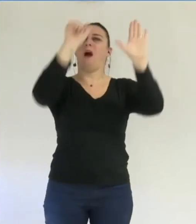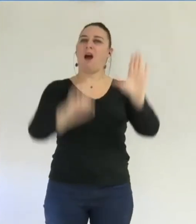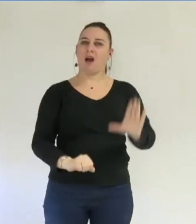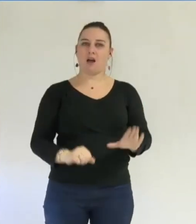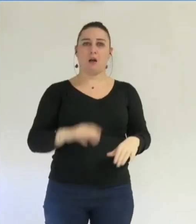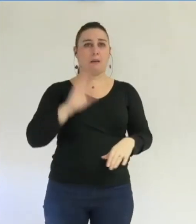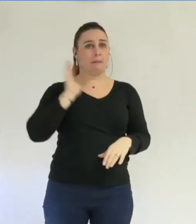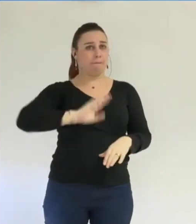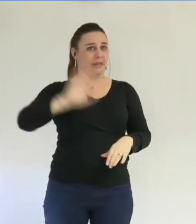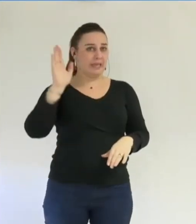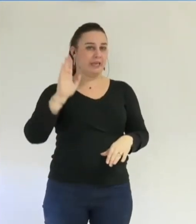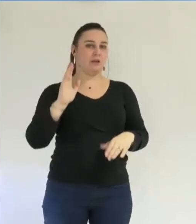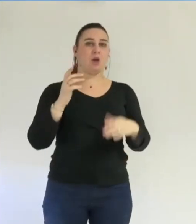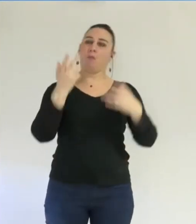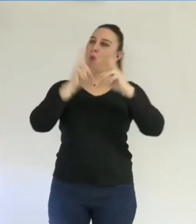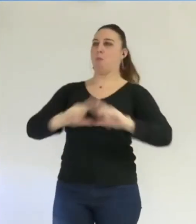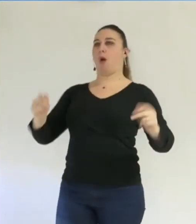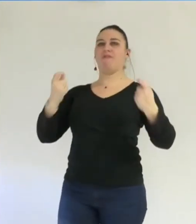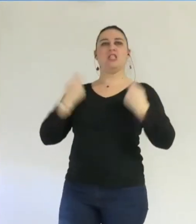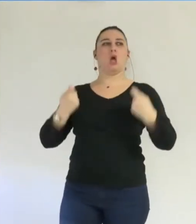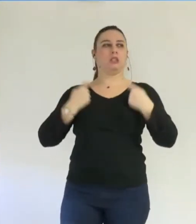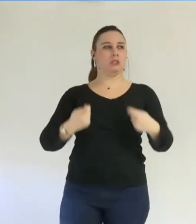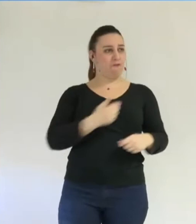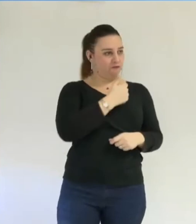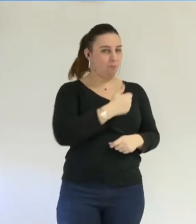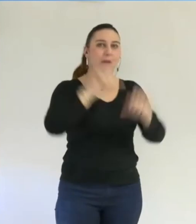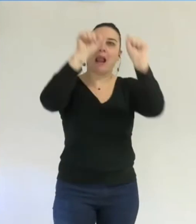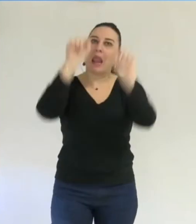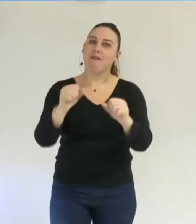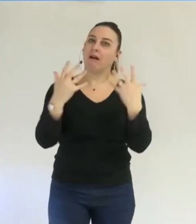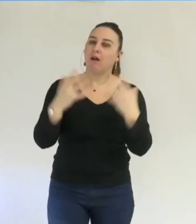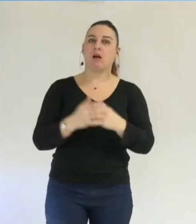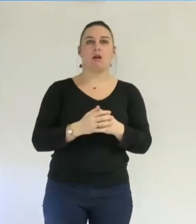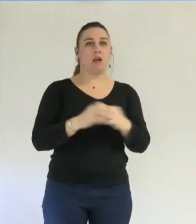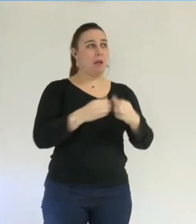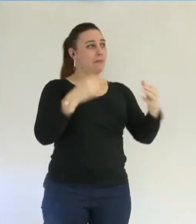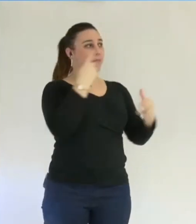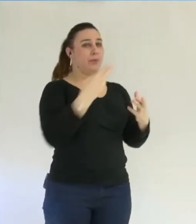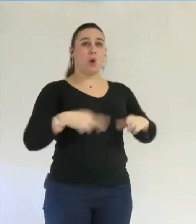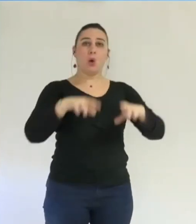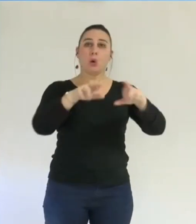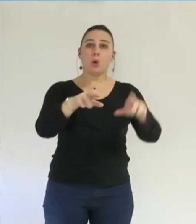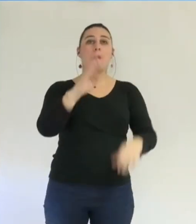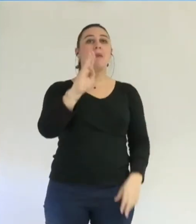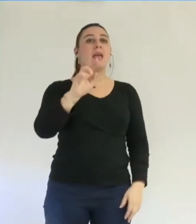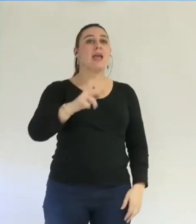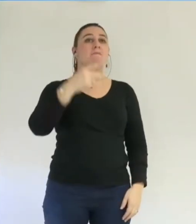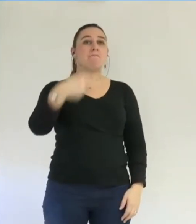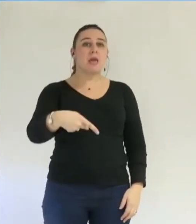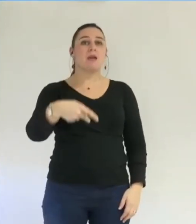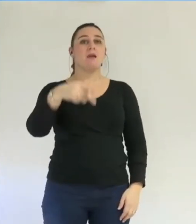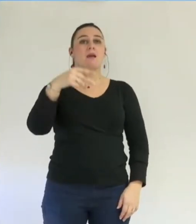finance. Je rappelle que votre équipe de la majorité est allée inaugurer une rue BNP Paribas,